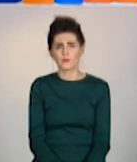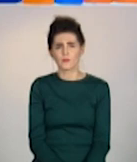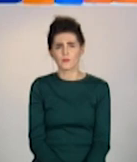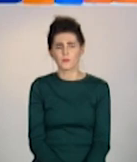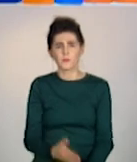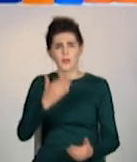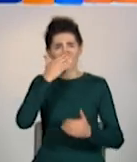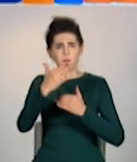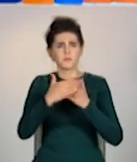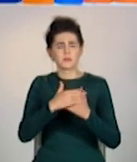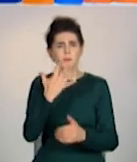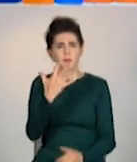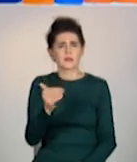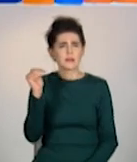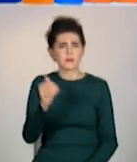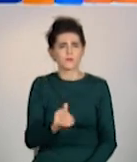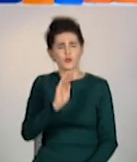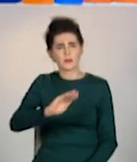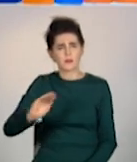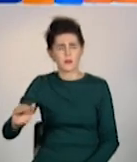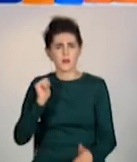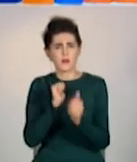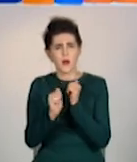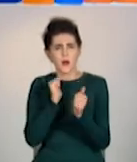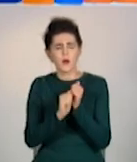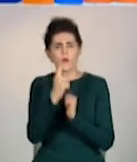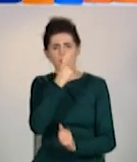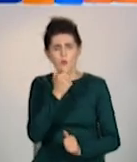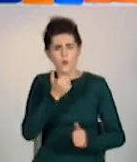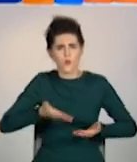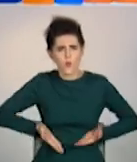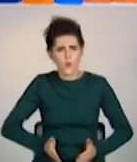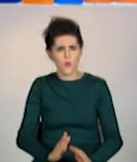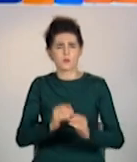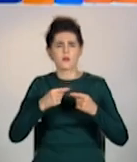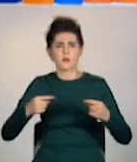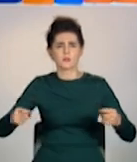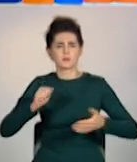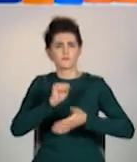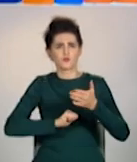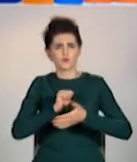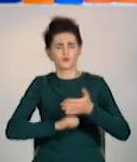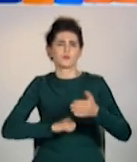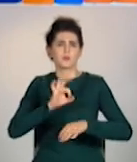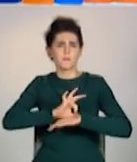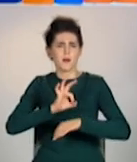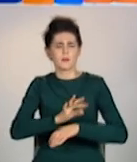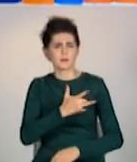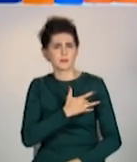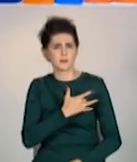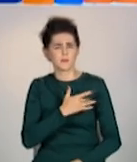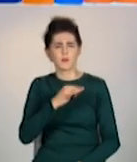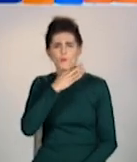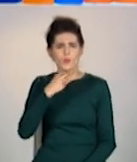Близько п'яти тисяч дітей щорічно в Україні народжуються із вадами серця. Третина з них потребує